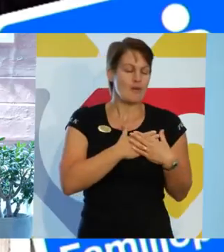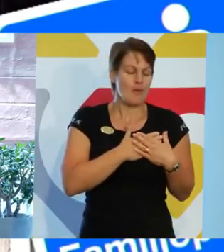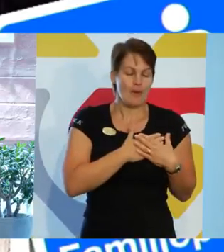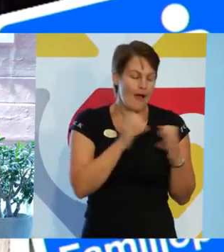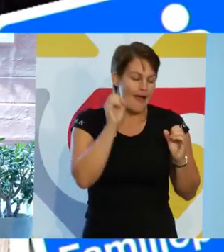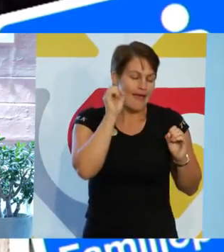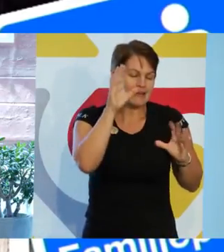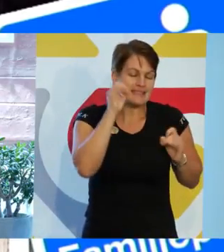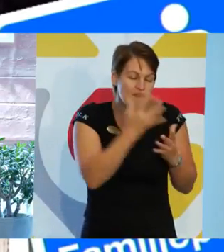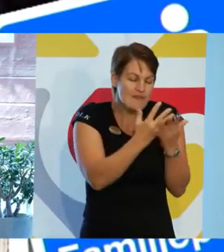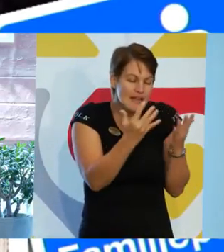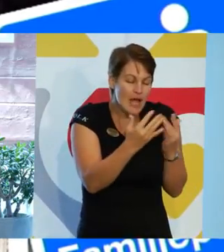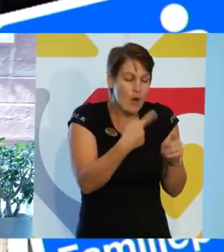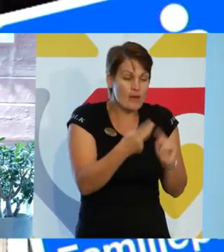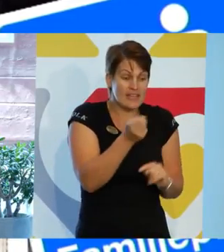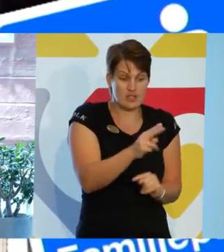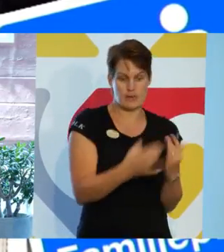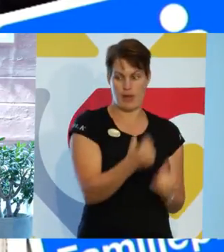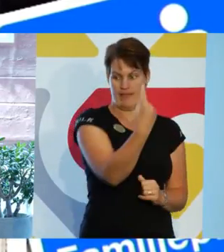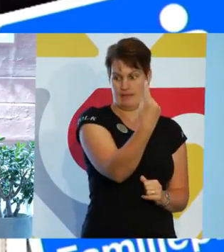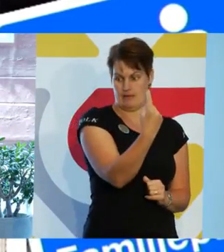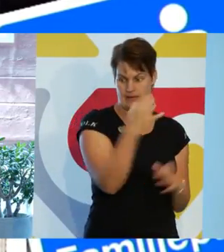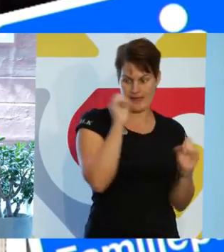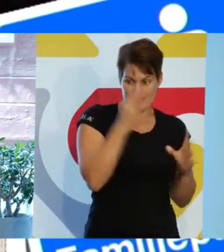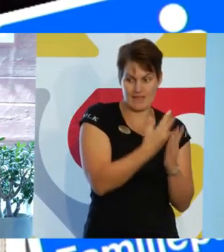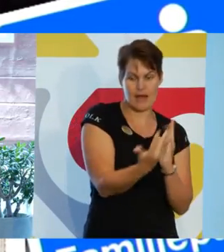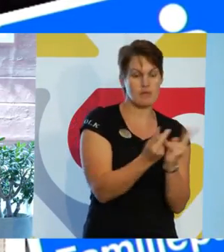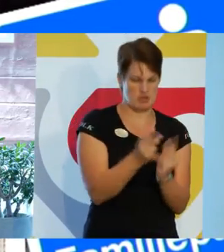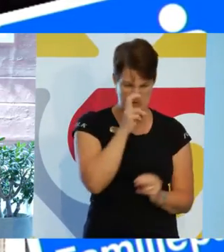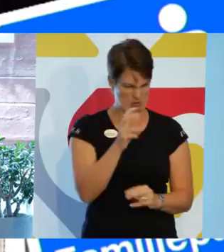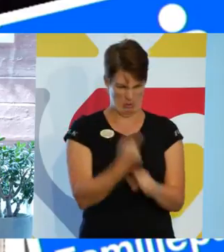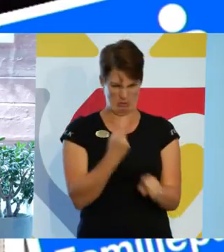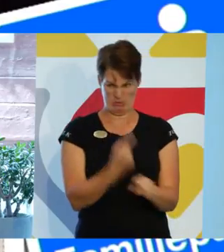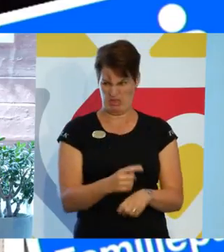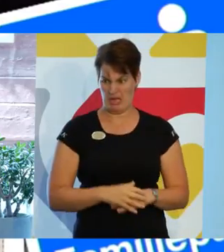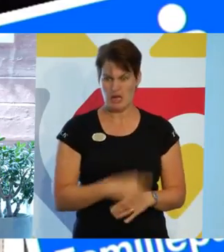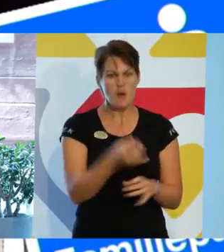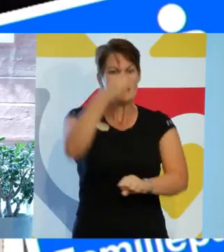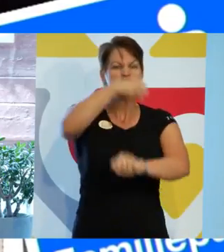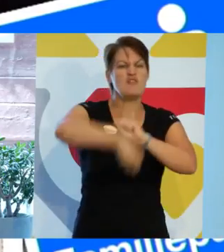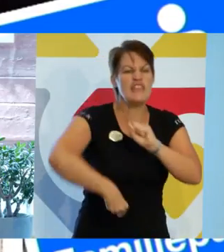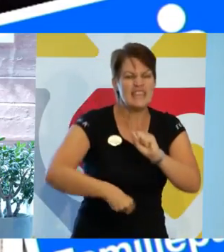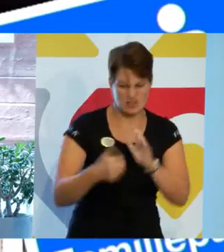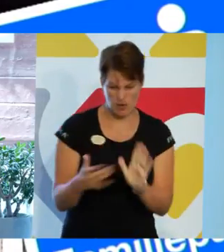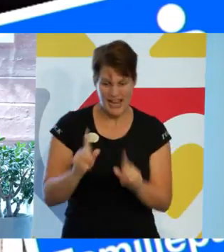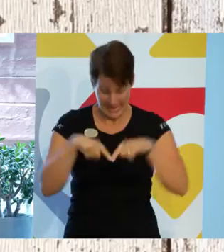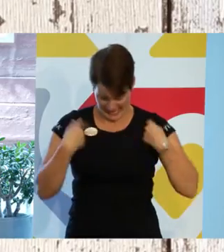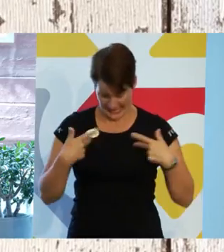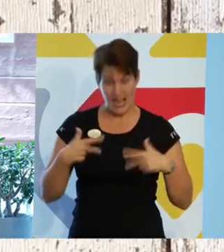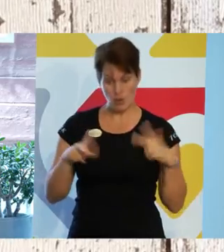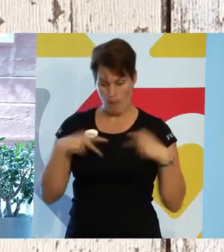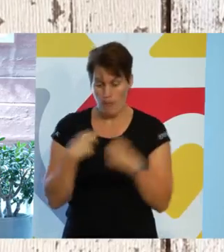attraktion för fler kön än ett ansågs onormala och tvingades komma ut ur en garderob.